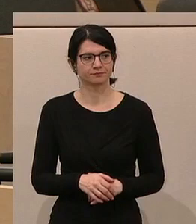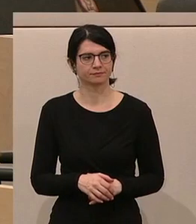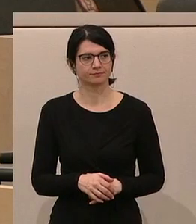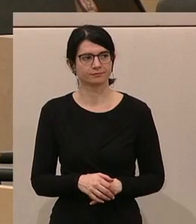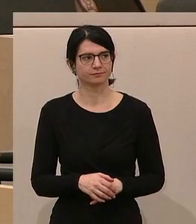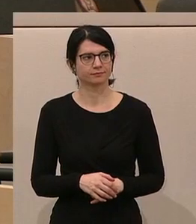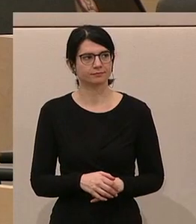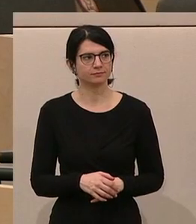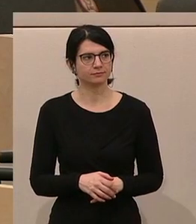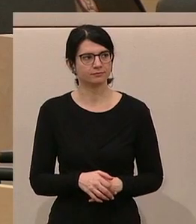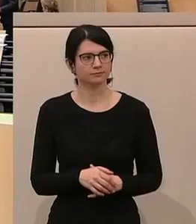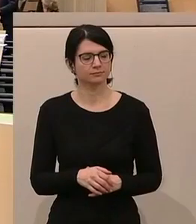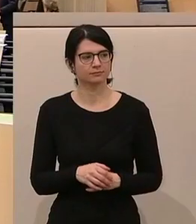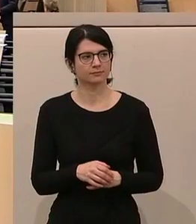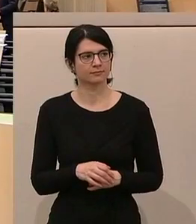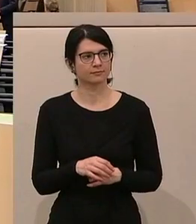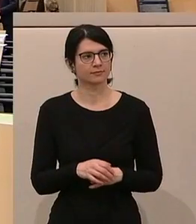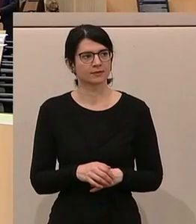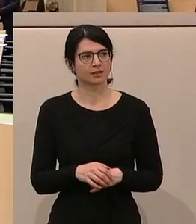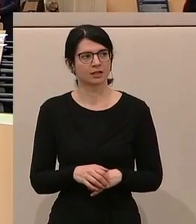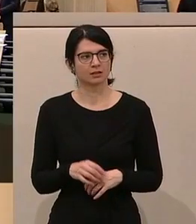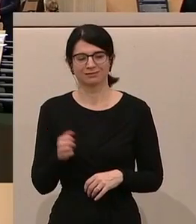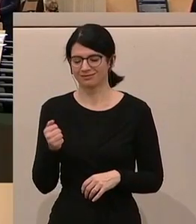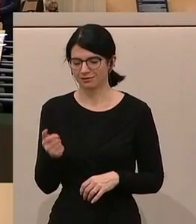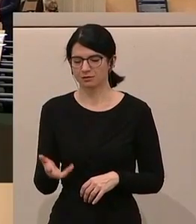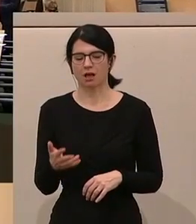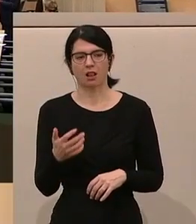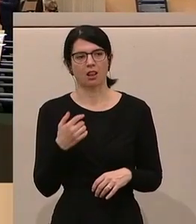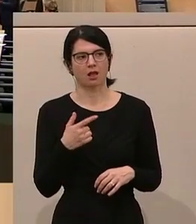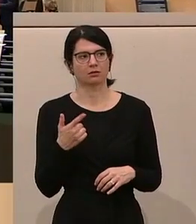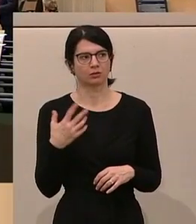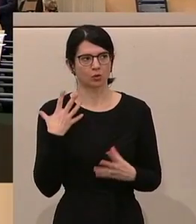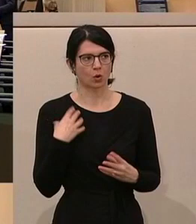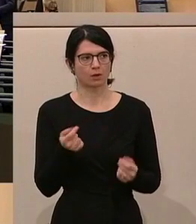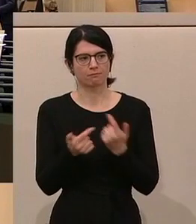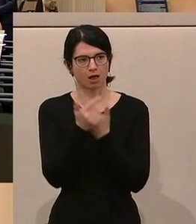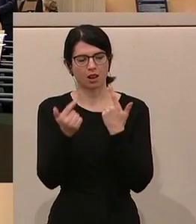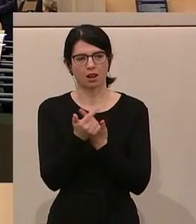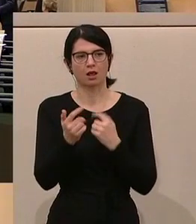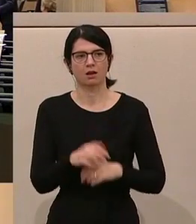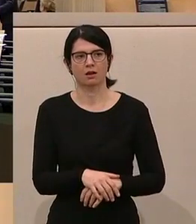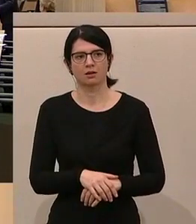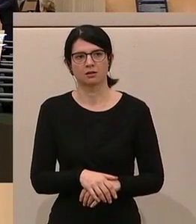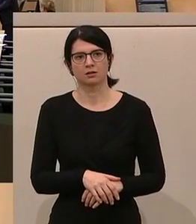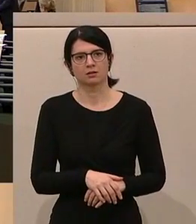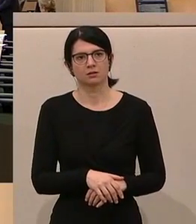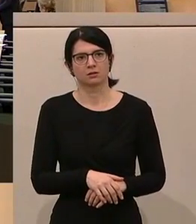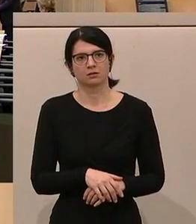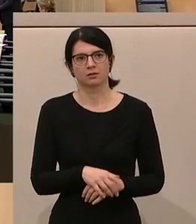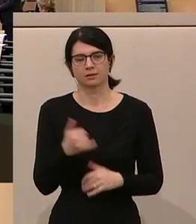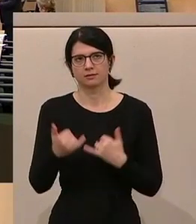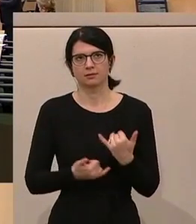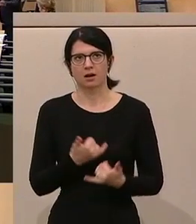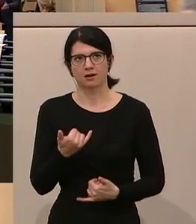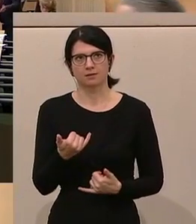Um einigen, die Zahlen, um die es tatsächlich geht, auch noch einmal näher zu bringen. Wir haben im